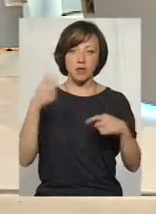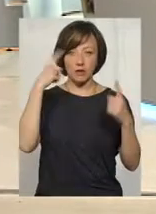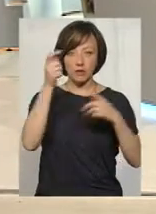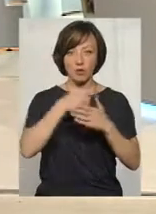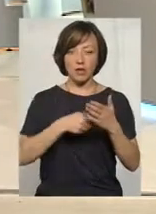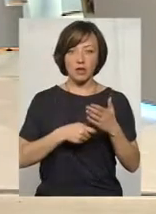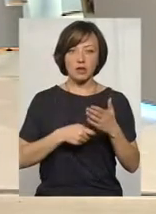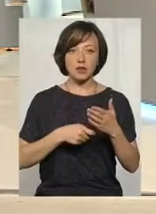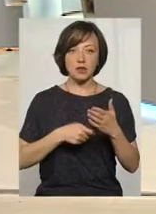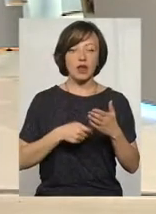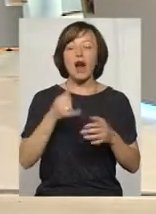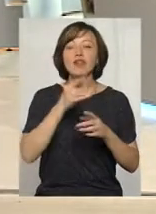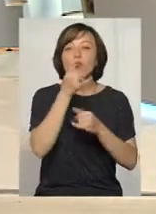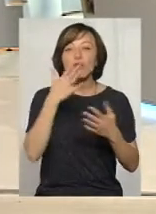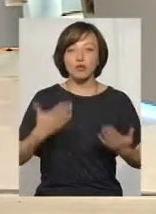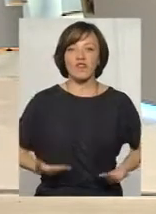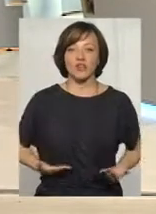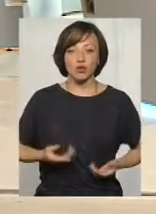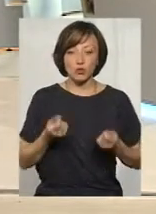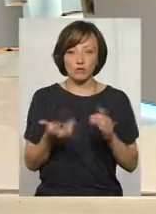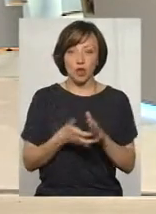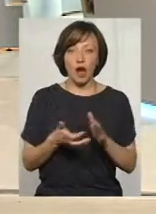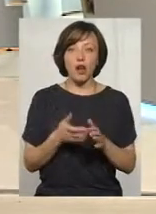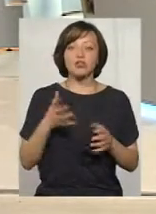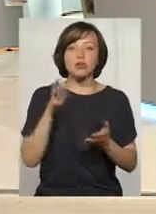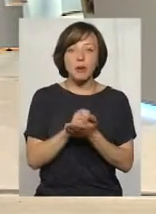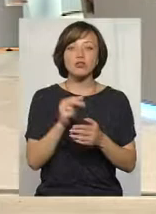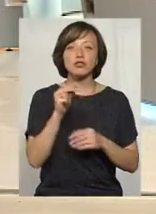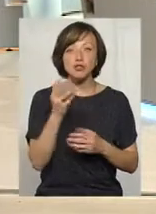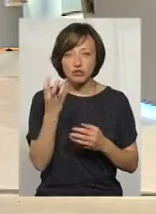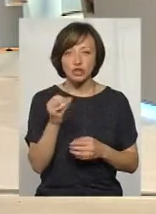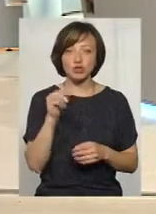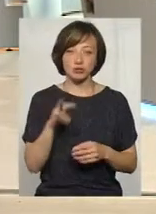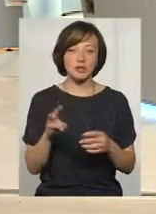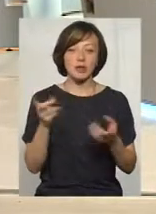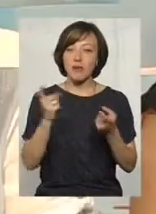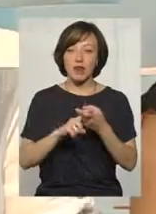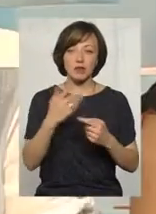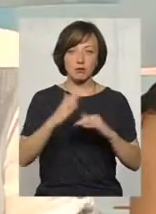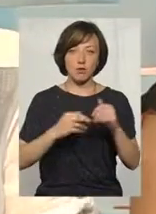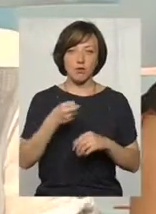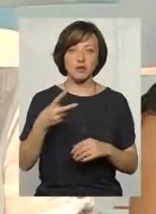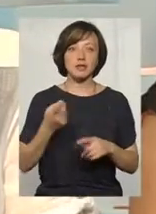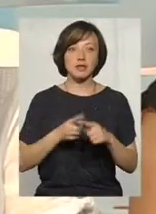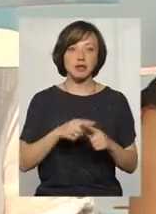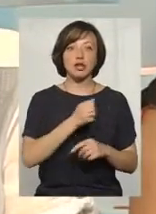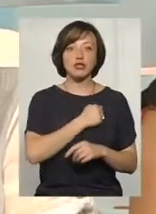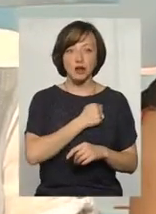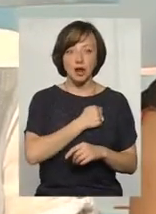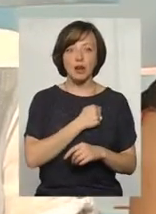І вони змушені займатися ще чимось. І деколи це абсолютно не пов'язано з їх професією. І це, на жаль, і шкода.